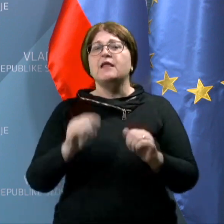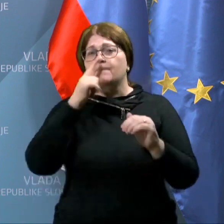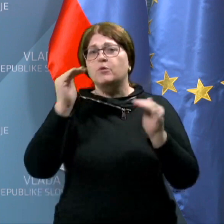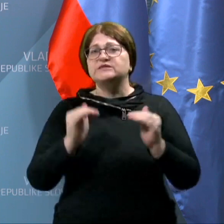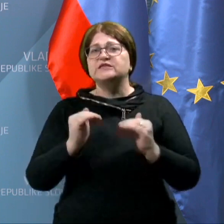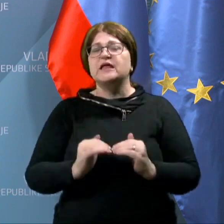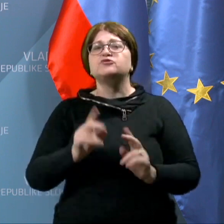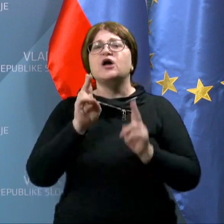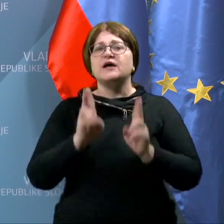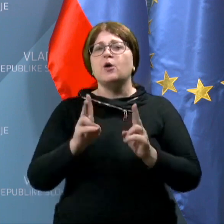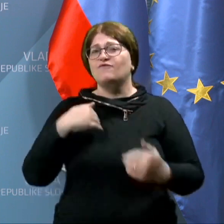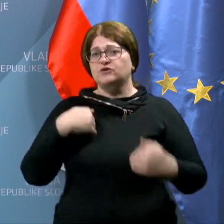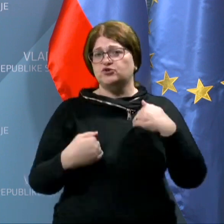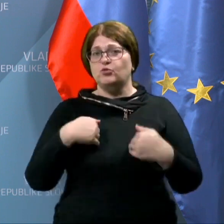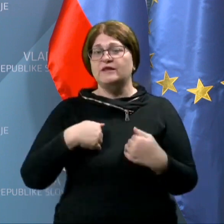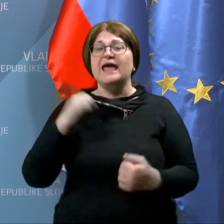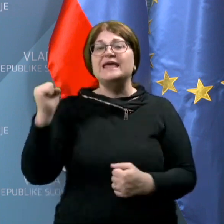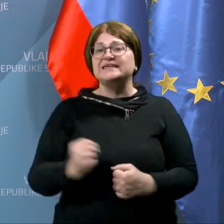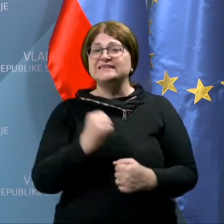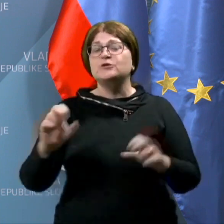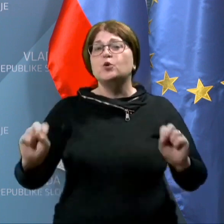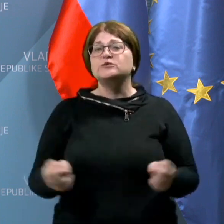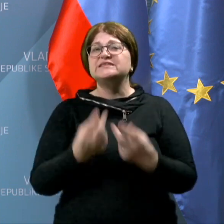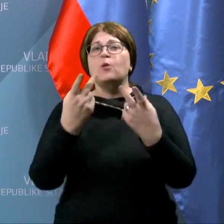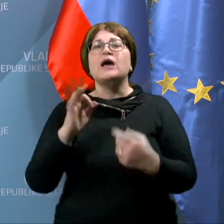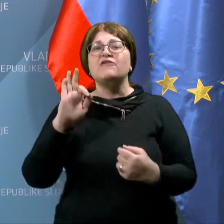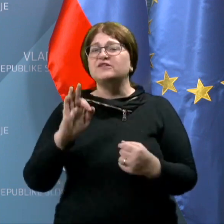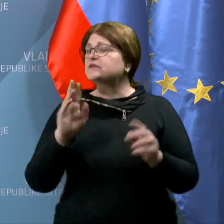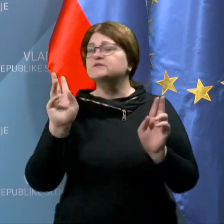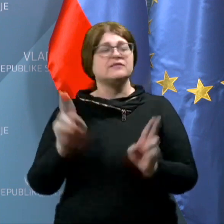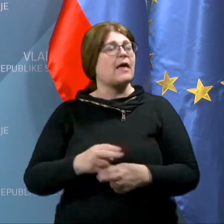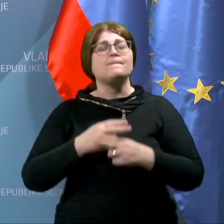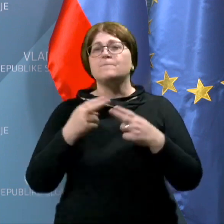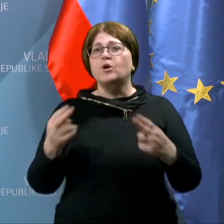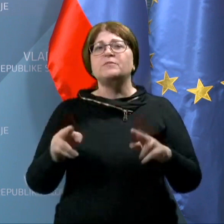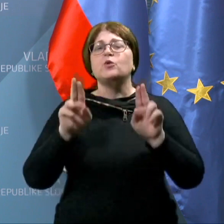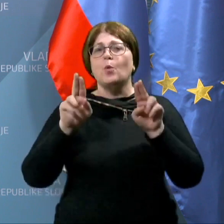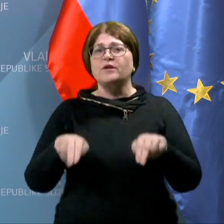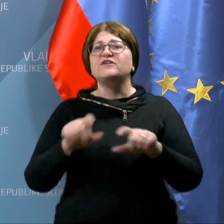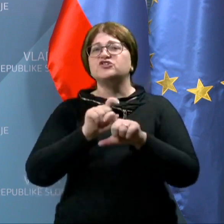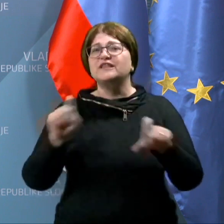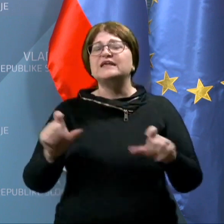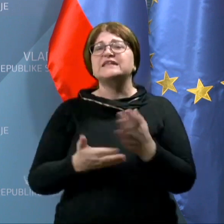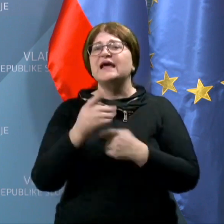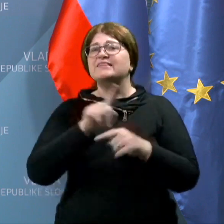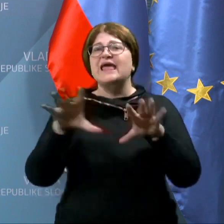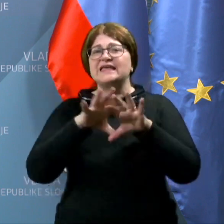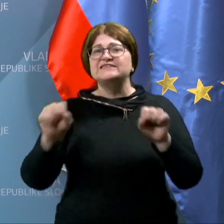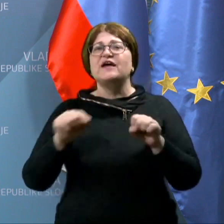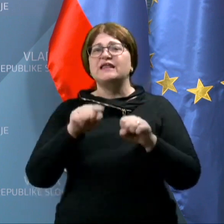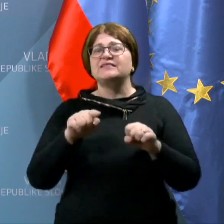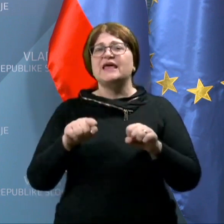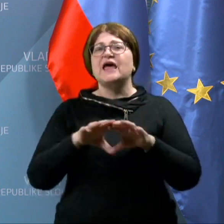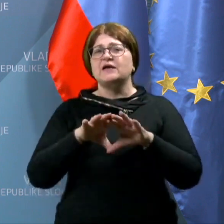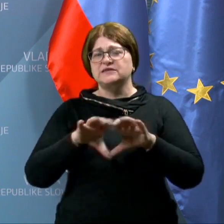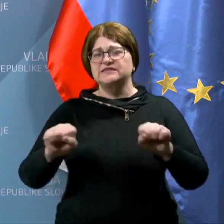kakovost življenja. Zato stavka Fides nikakor ne more biti upravičen razlog za neizvajanje teh storitev.